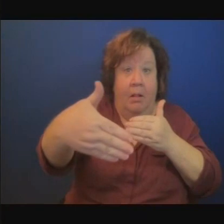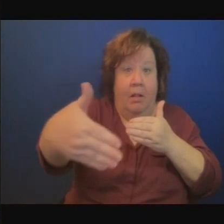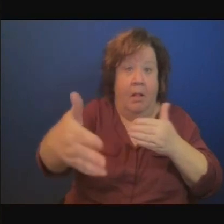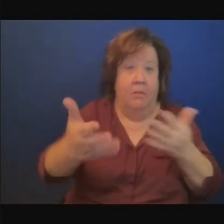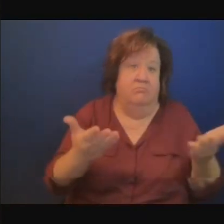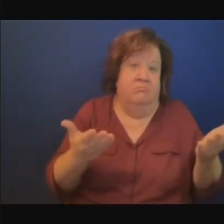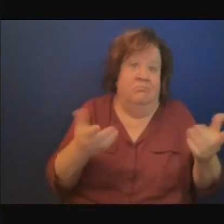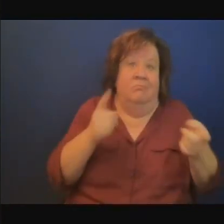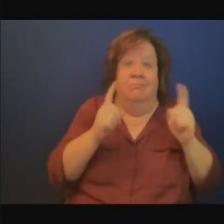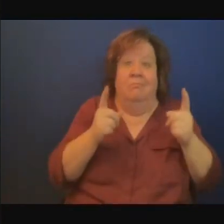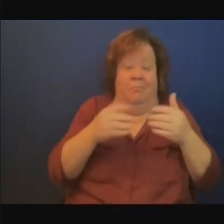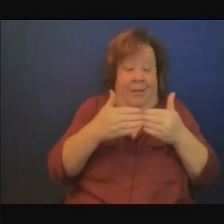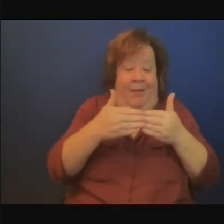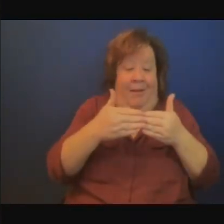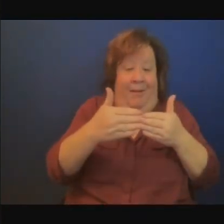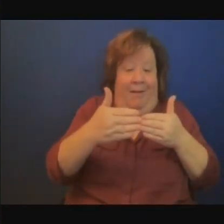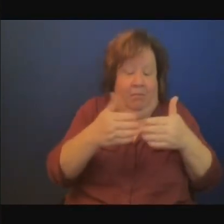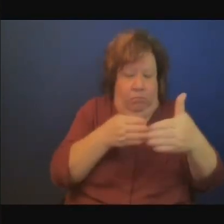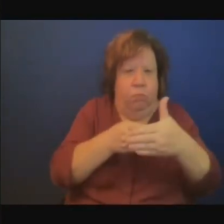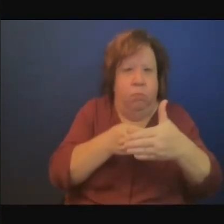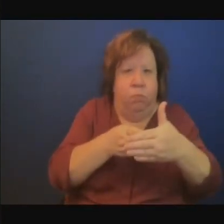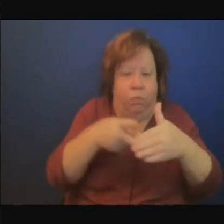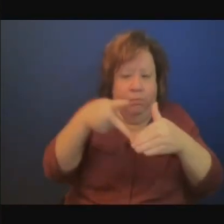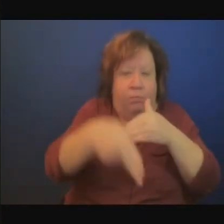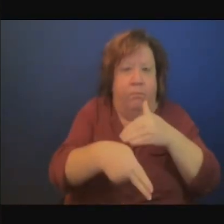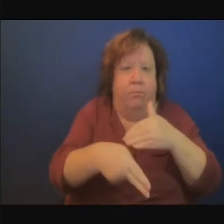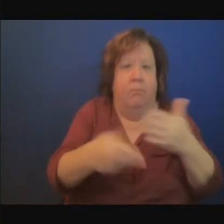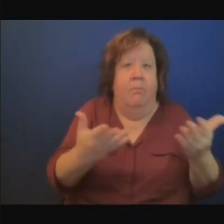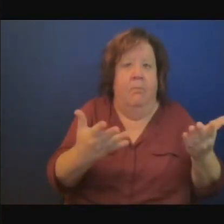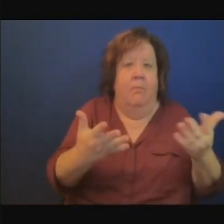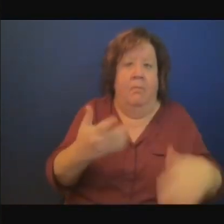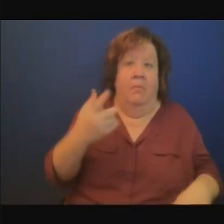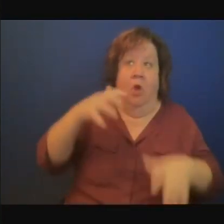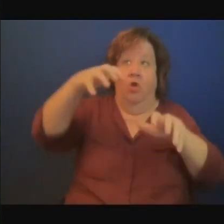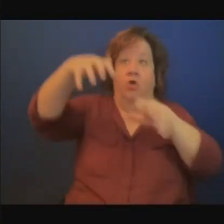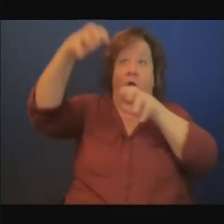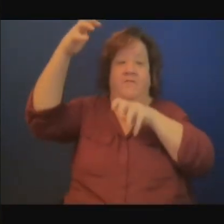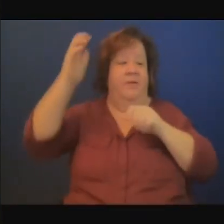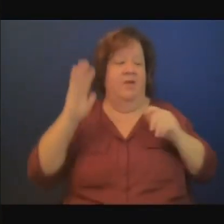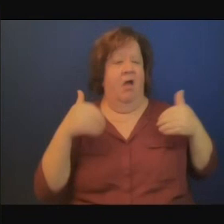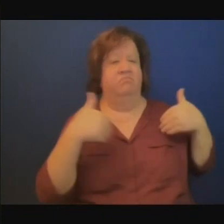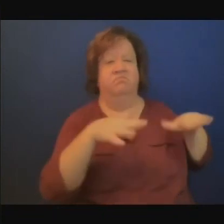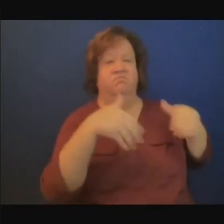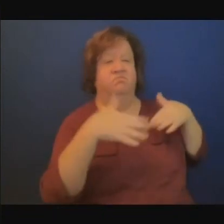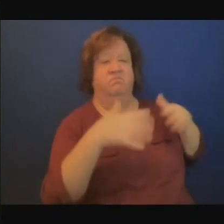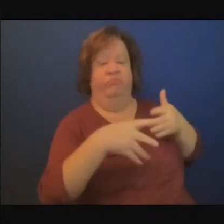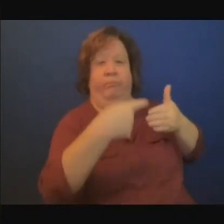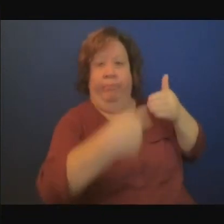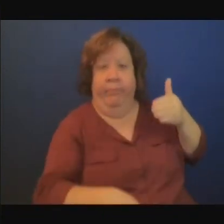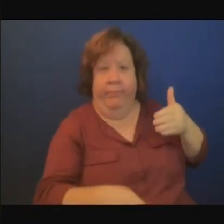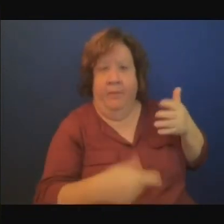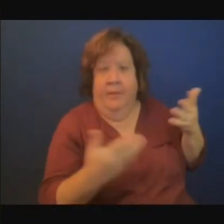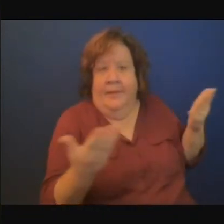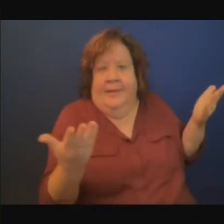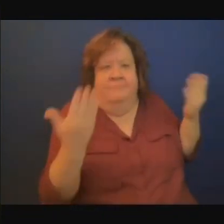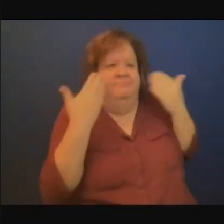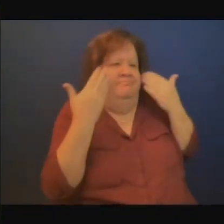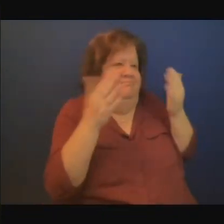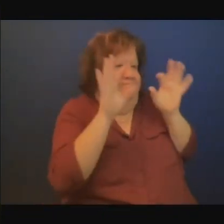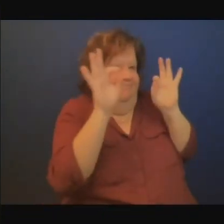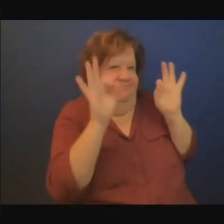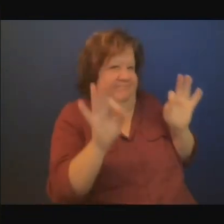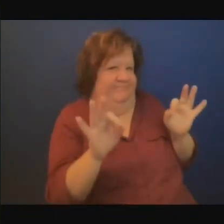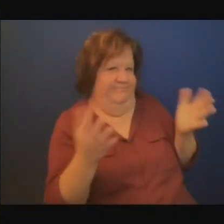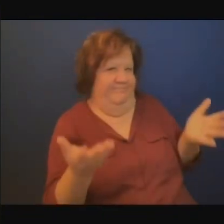puis vous avez des exemples de solutions novatrices qui ont été mises au point avec ce qu'on appelle